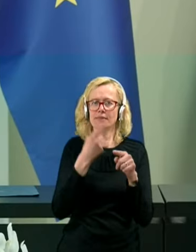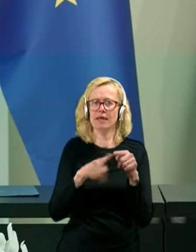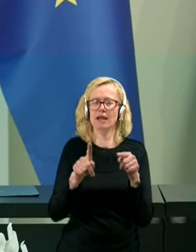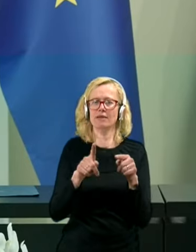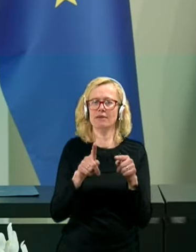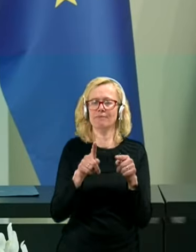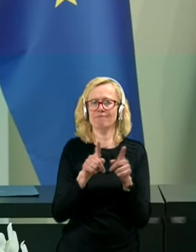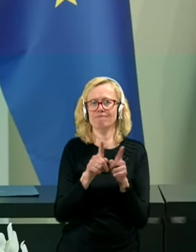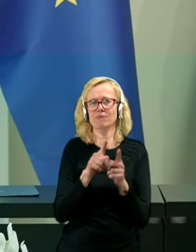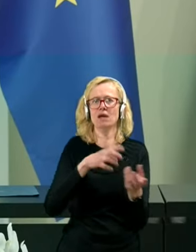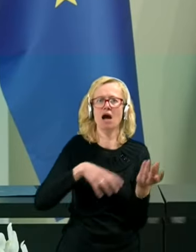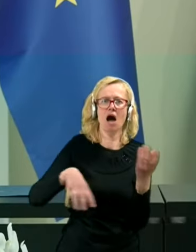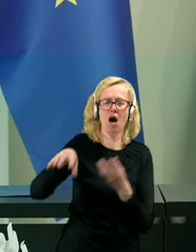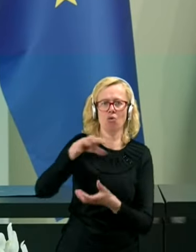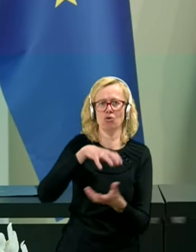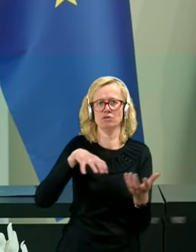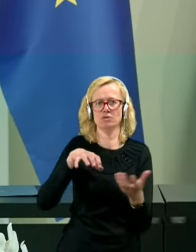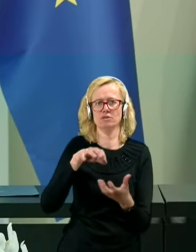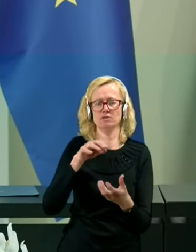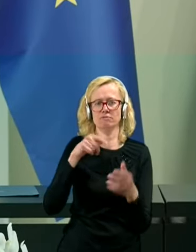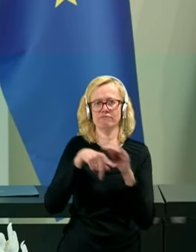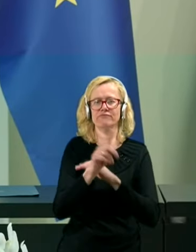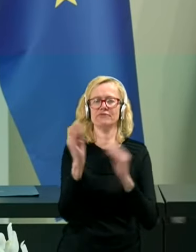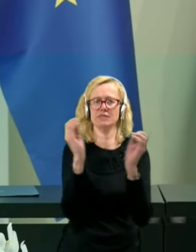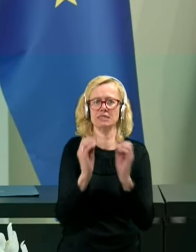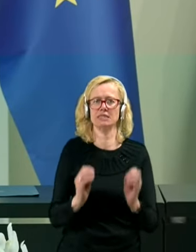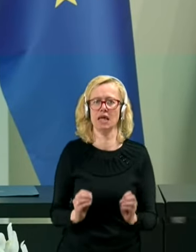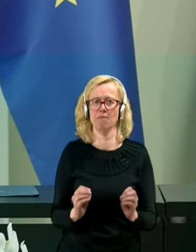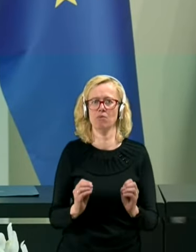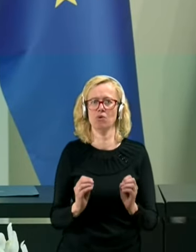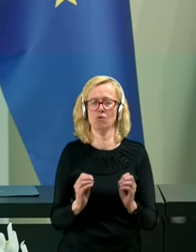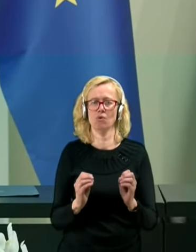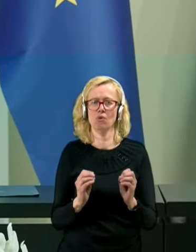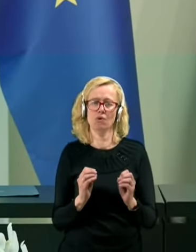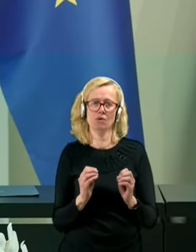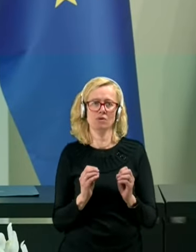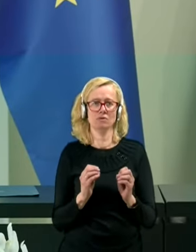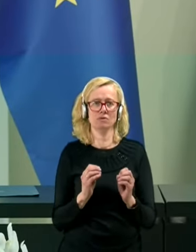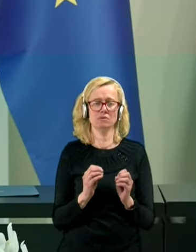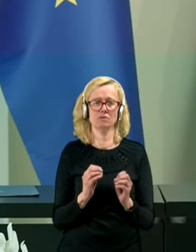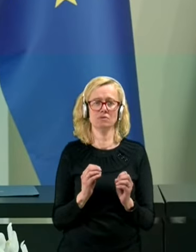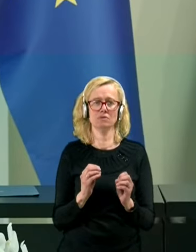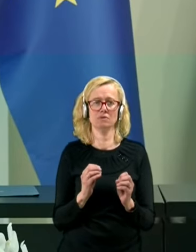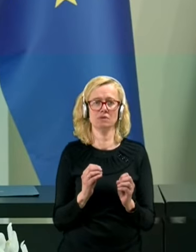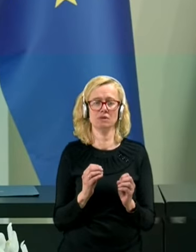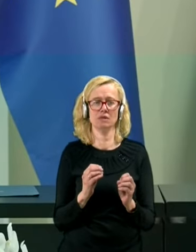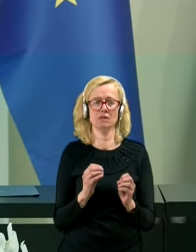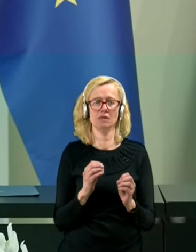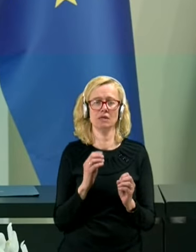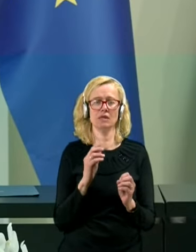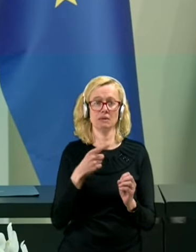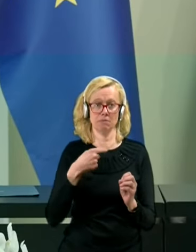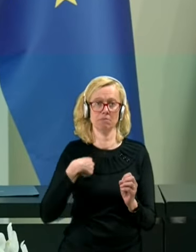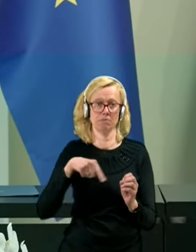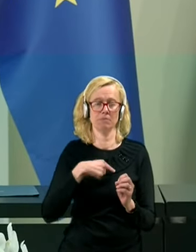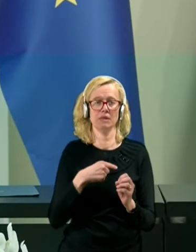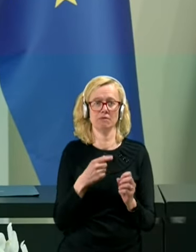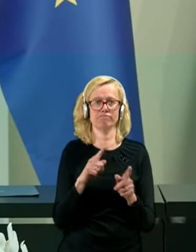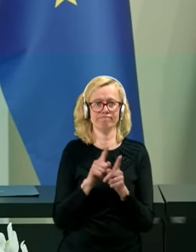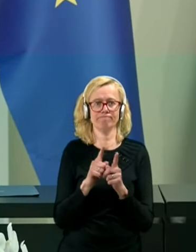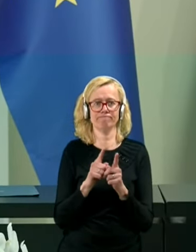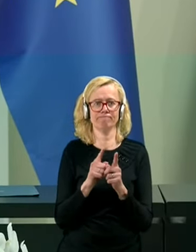kaos v sistemu, ki smo ga v veliki meri fiksirali, pač